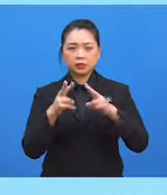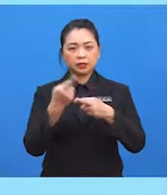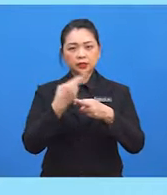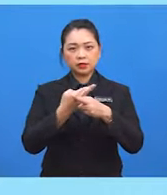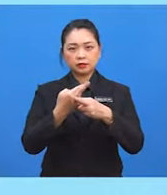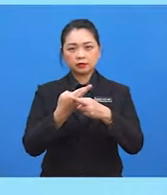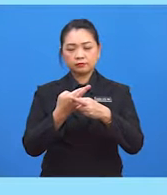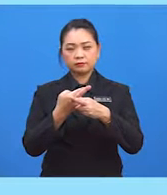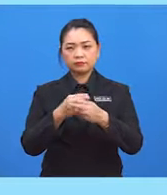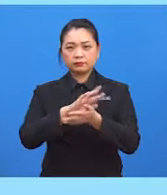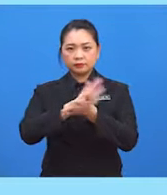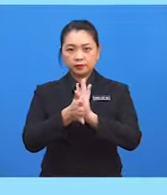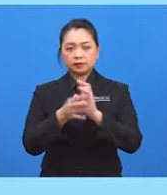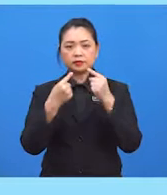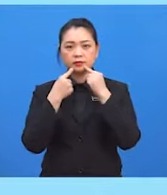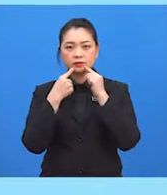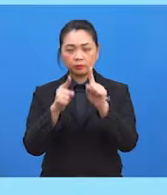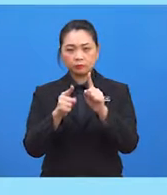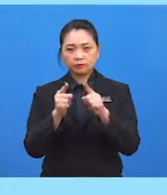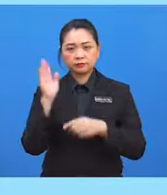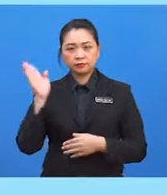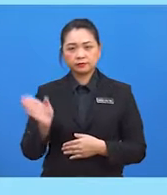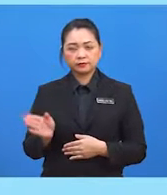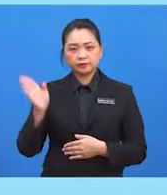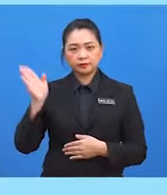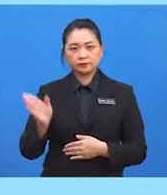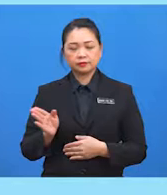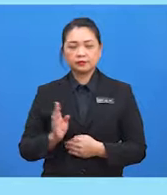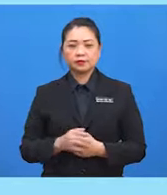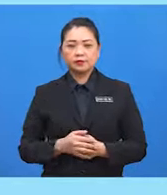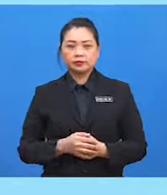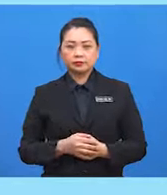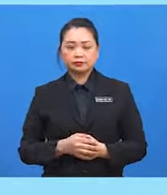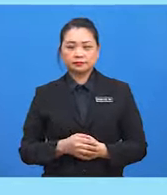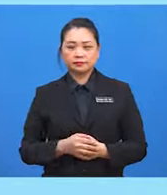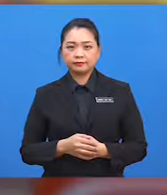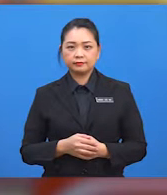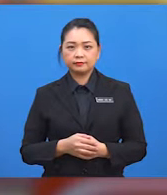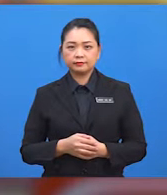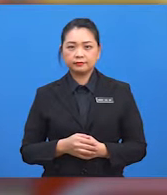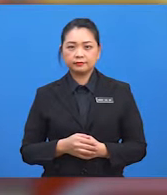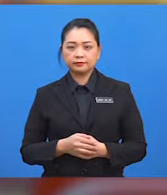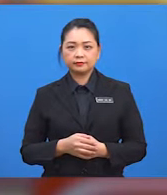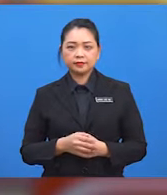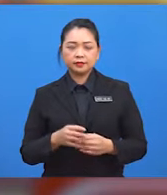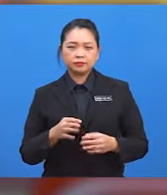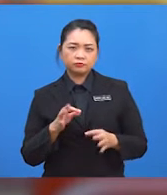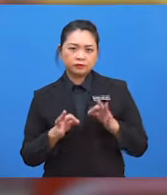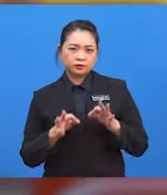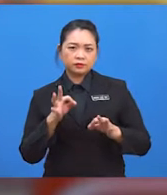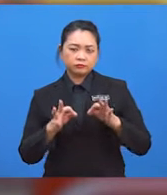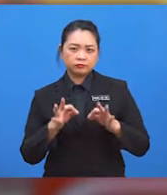ialah 6 tolak 3 punca kuasa 2 3. Andai kata